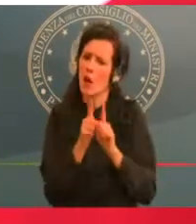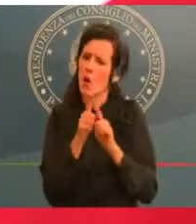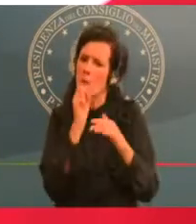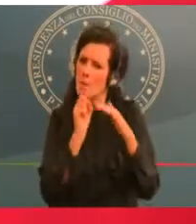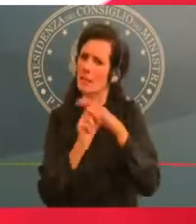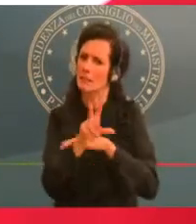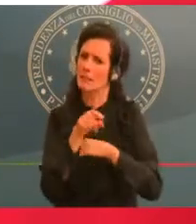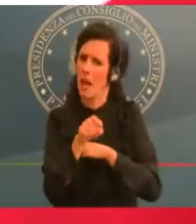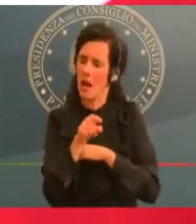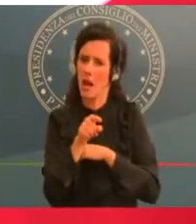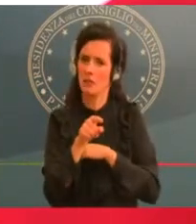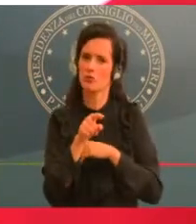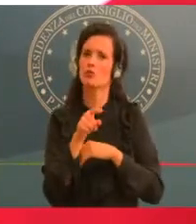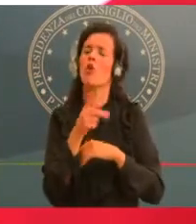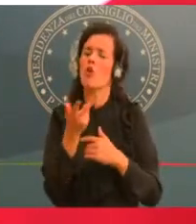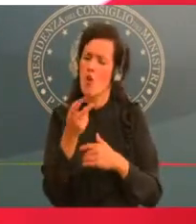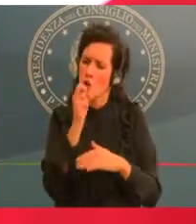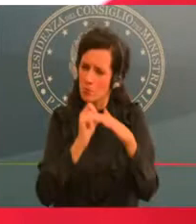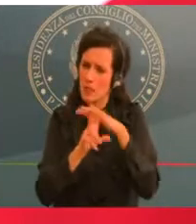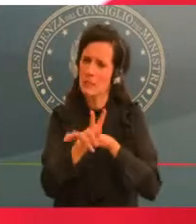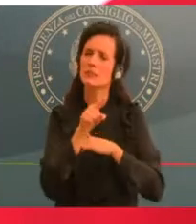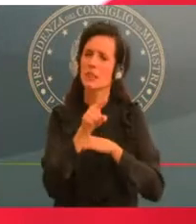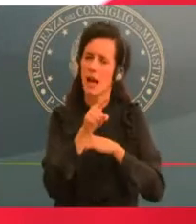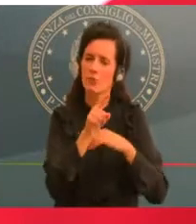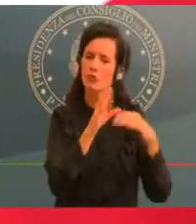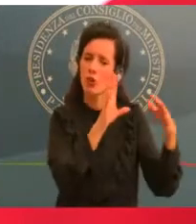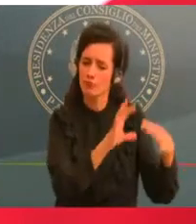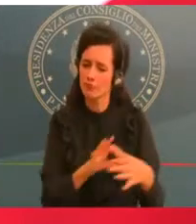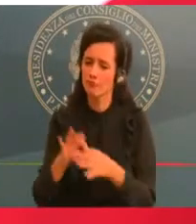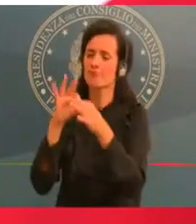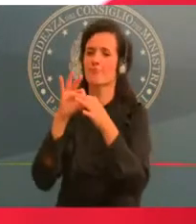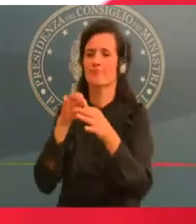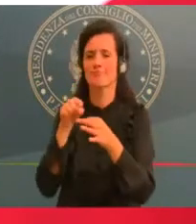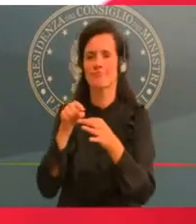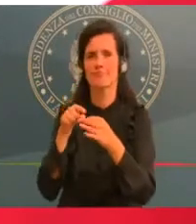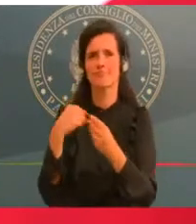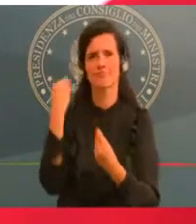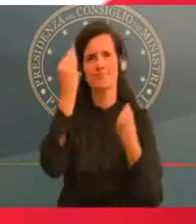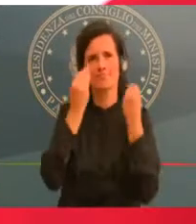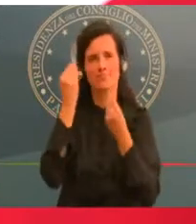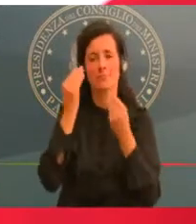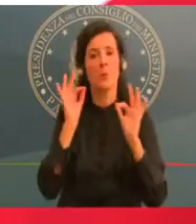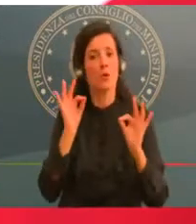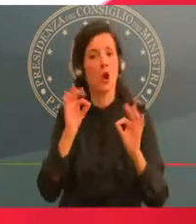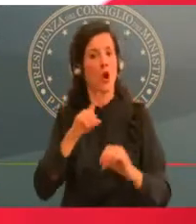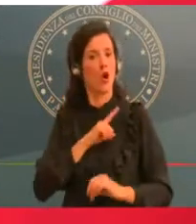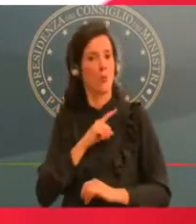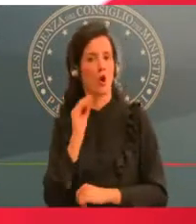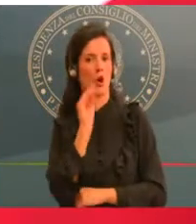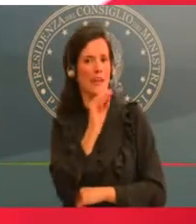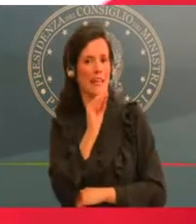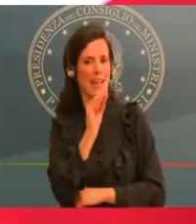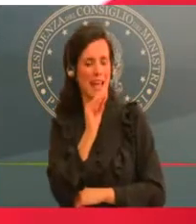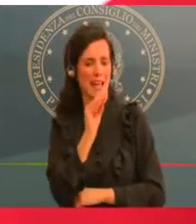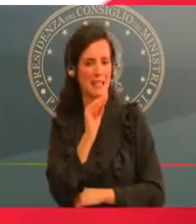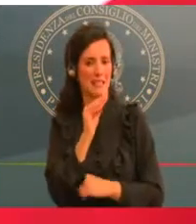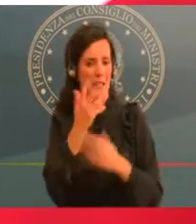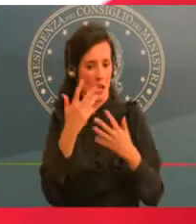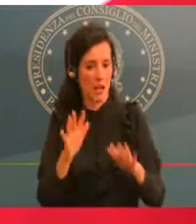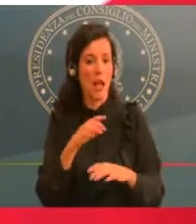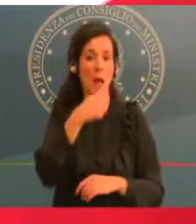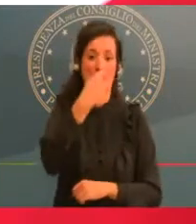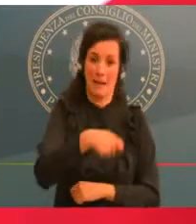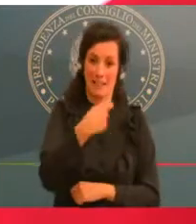formulata ai presidenti delle Camere del Senato e della Camera dei Deputati di trovare una sede